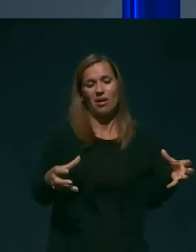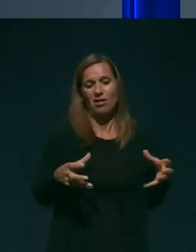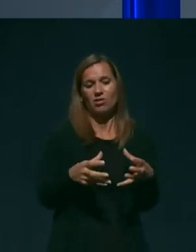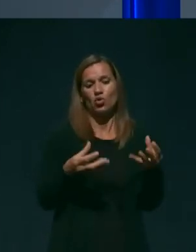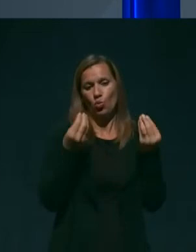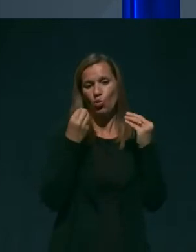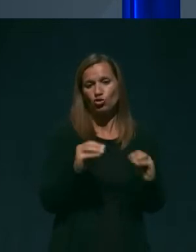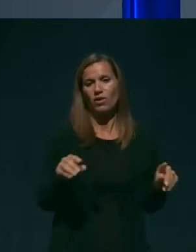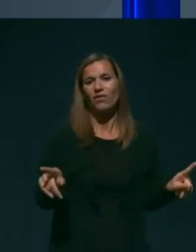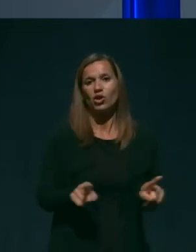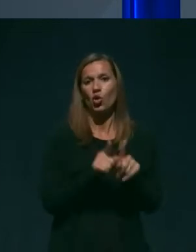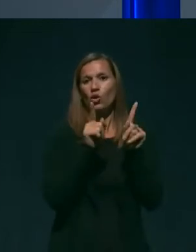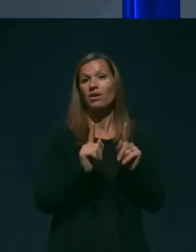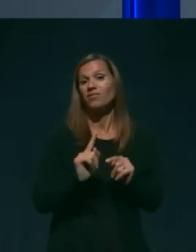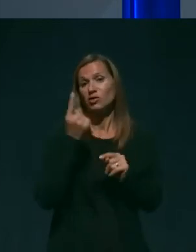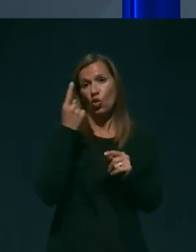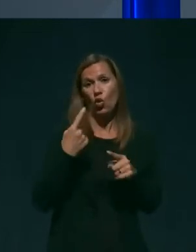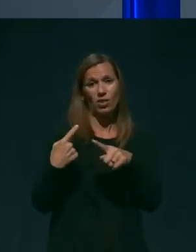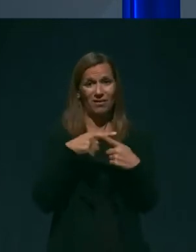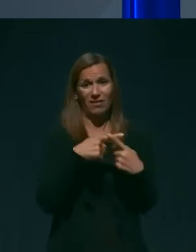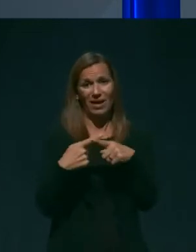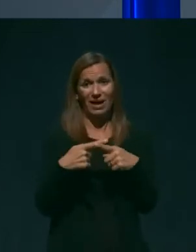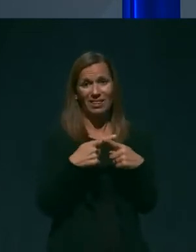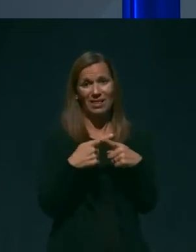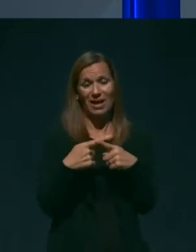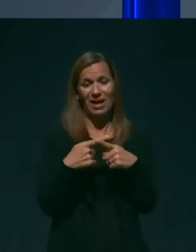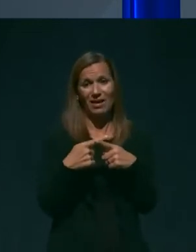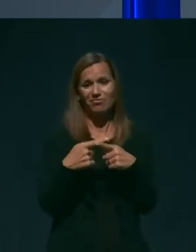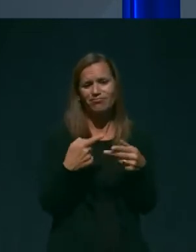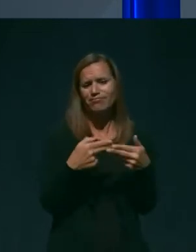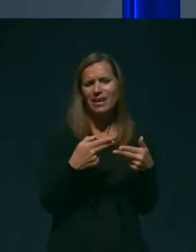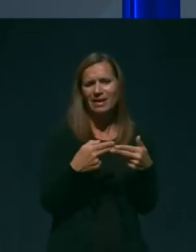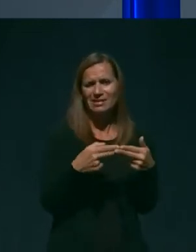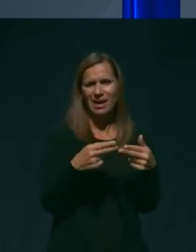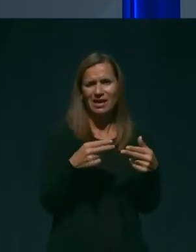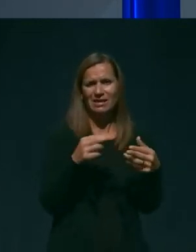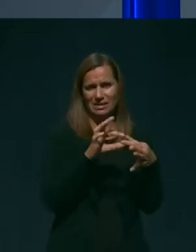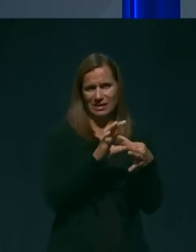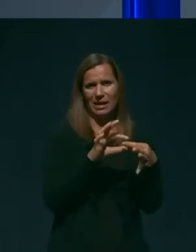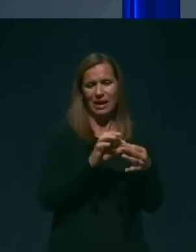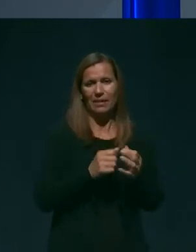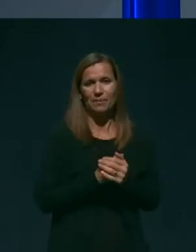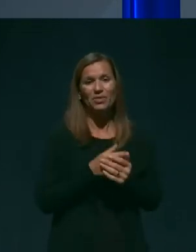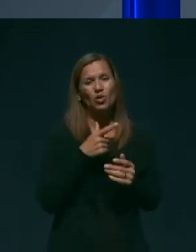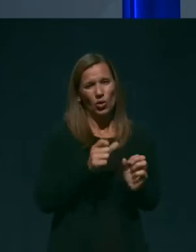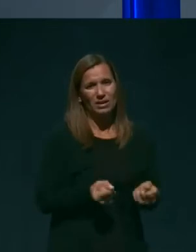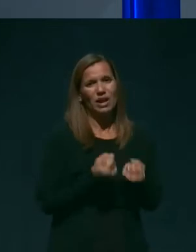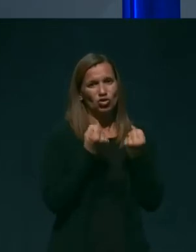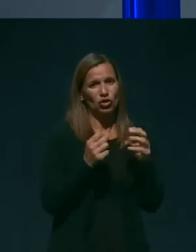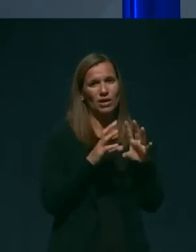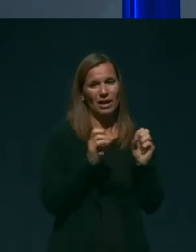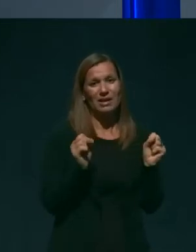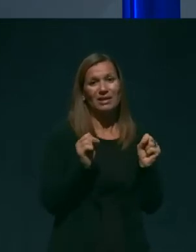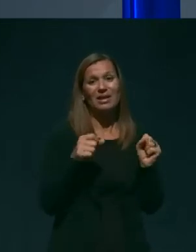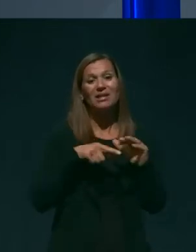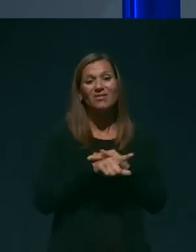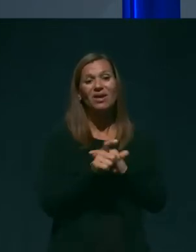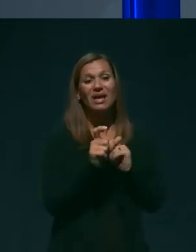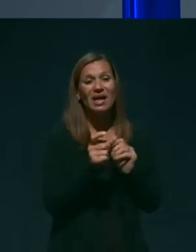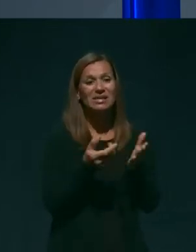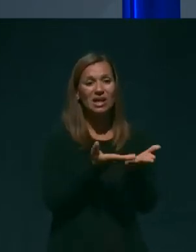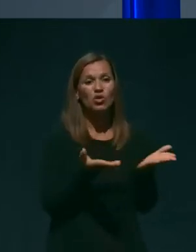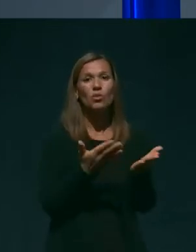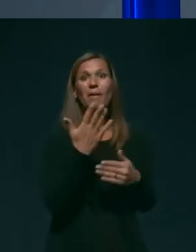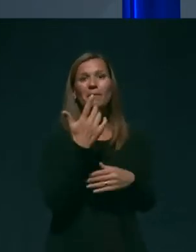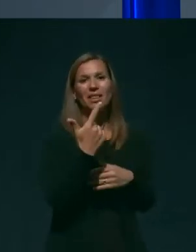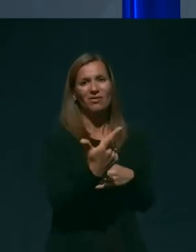visokotvegane tesne stike. Seveda je to težje naredst pri razredu, ki ima 25 učencev,